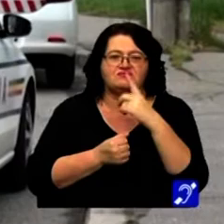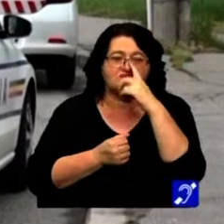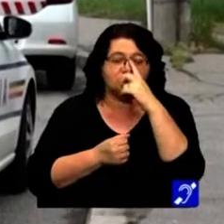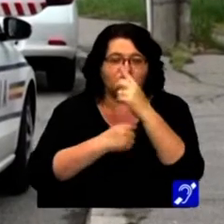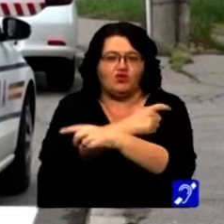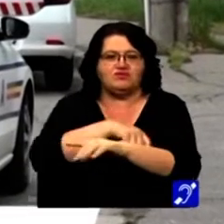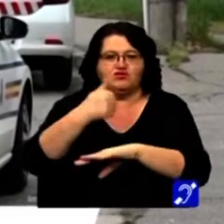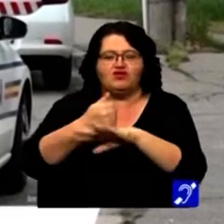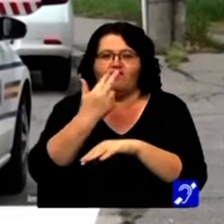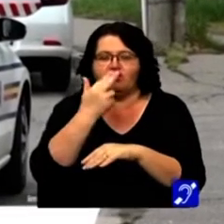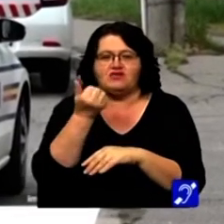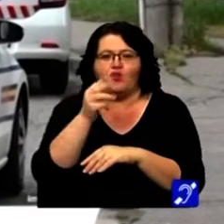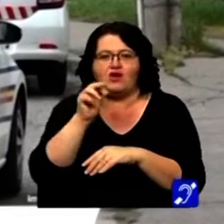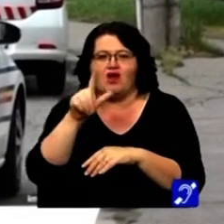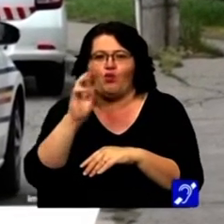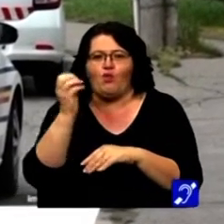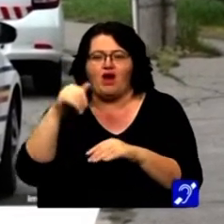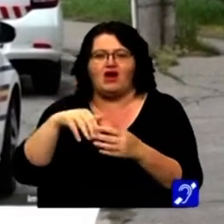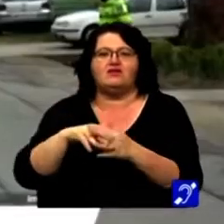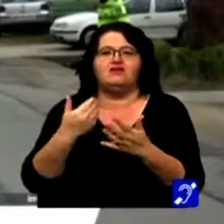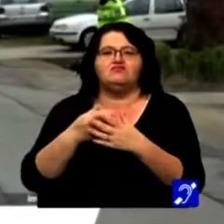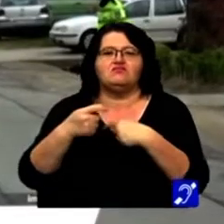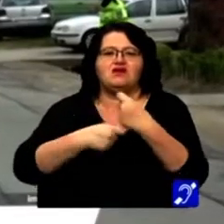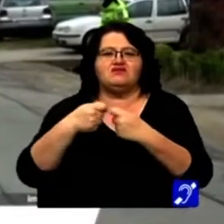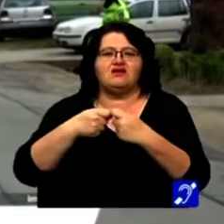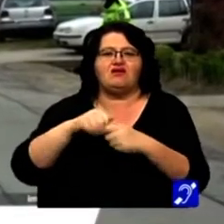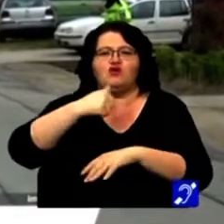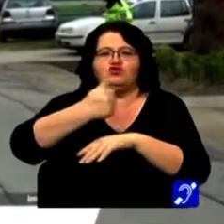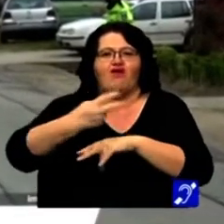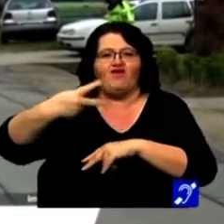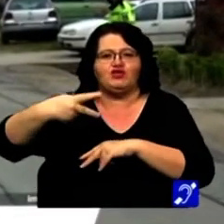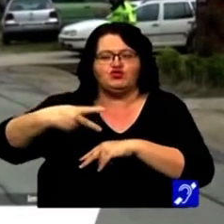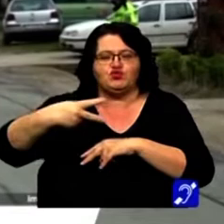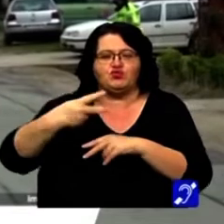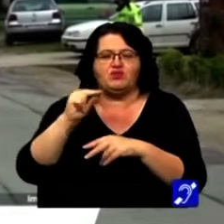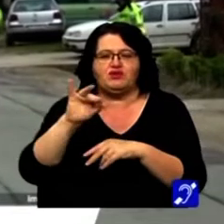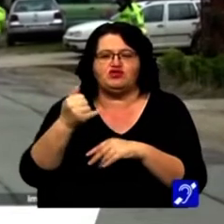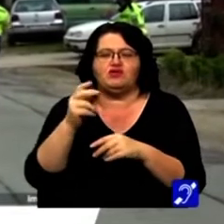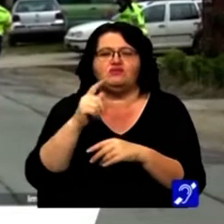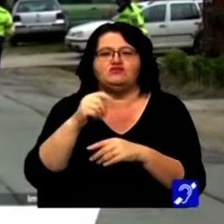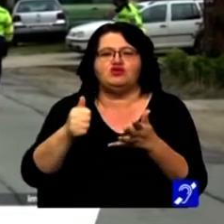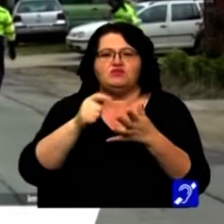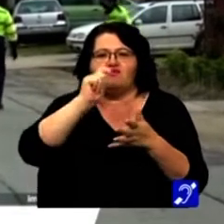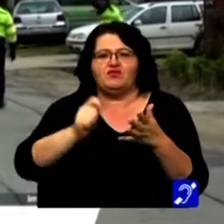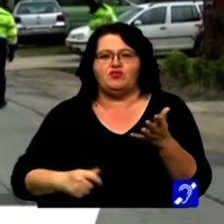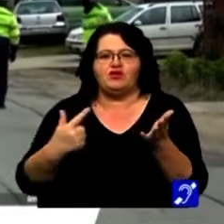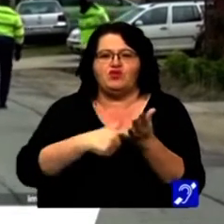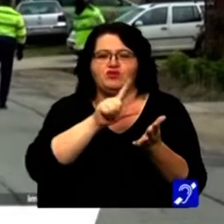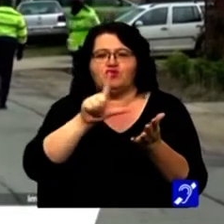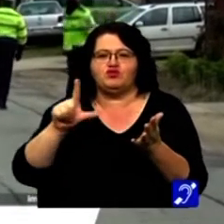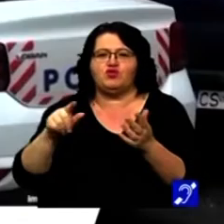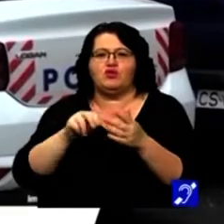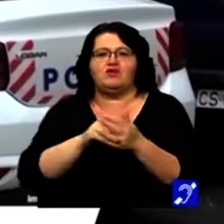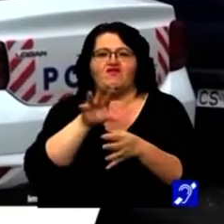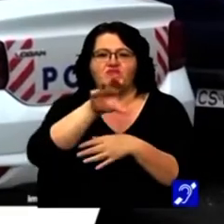Comisarul șef de poliție, Aurel Coman, care ocupă funcția de adjunct al șefului IPJ Caras Severin, din 16 februarie 2022, ar fi fost